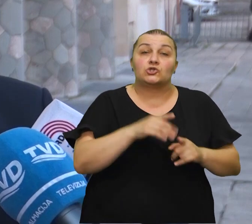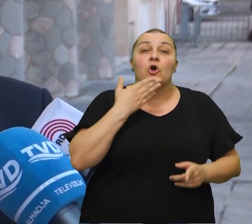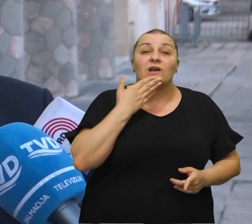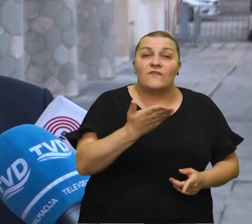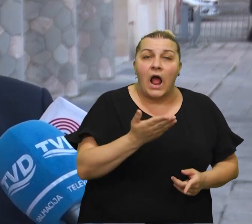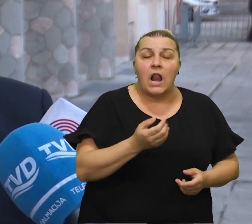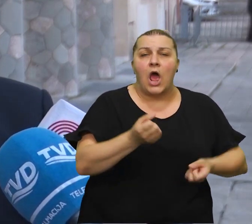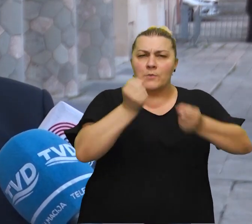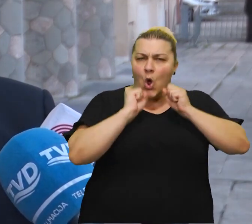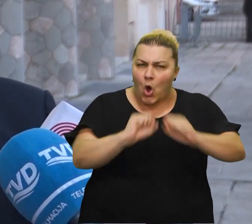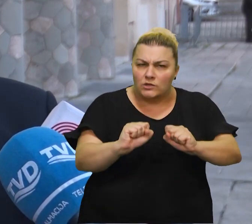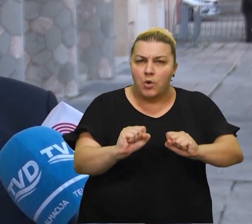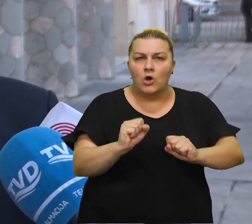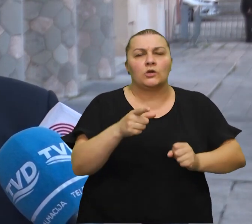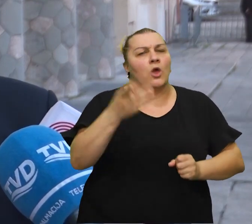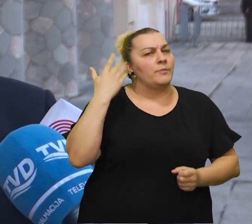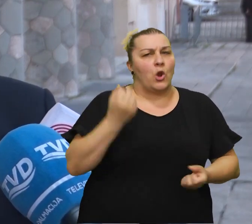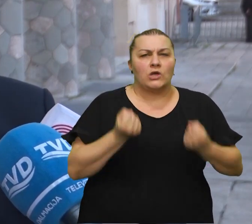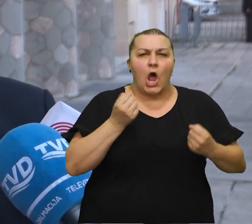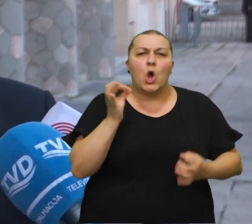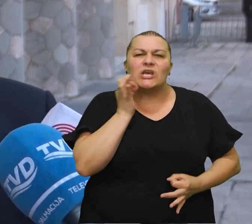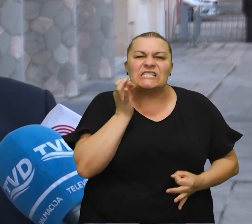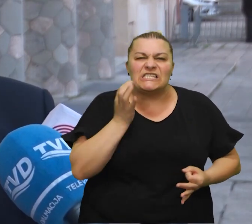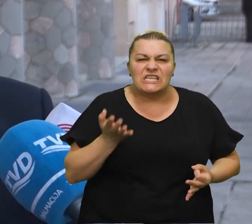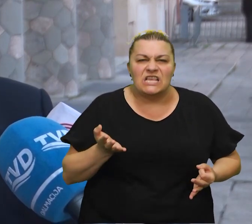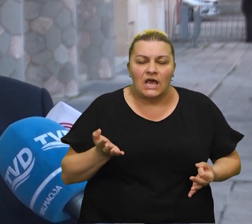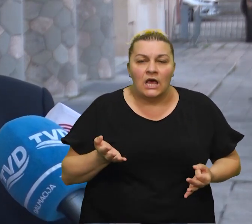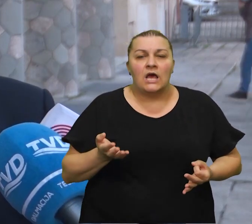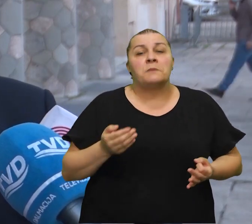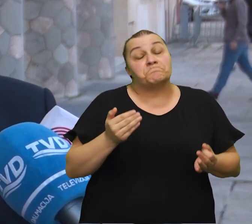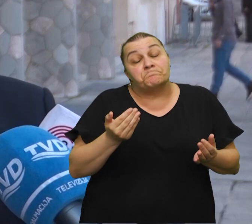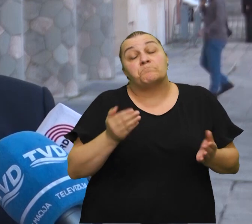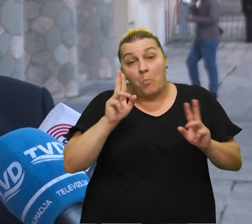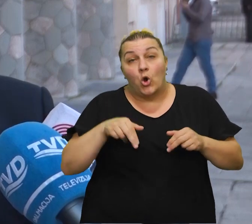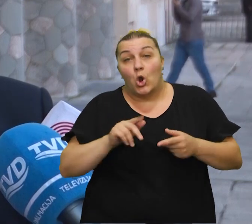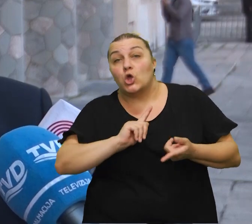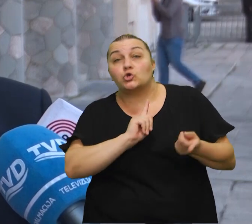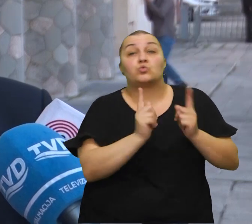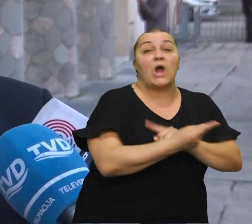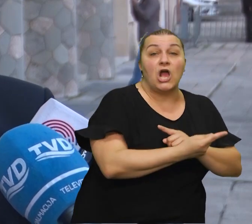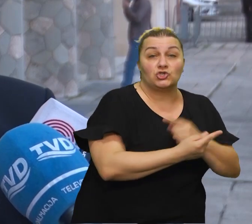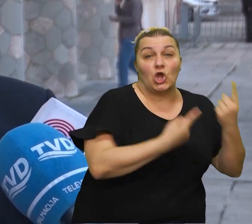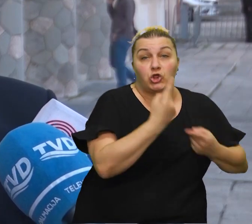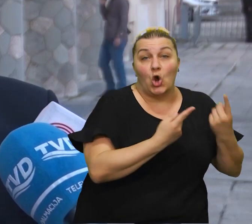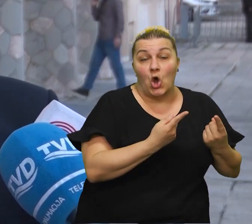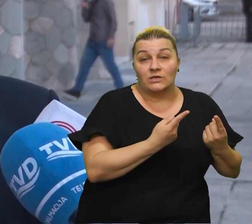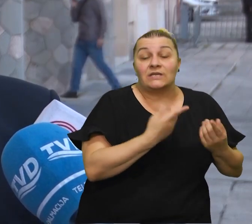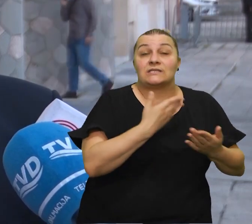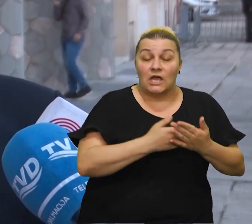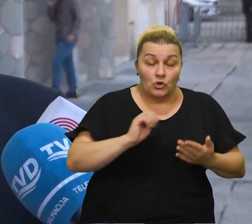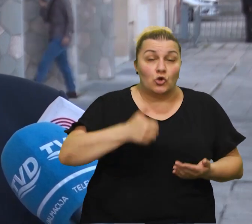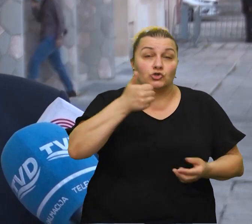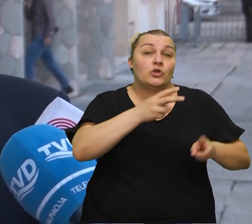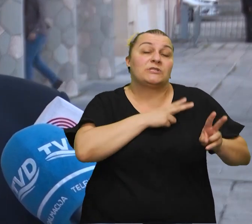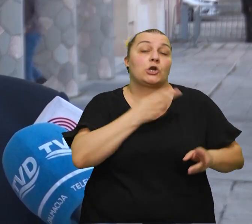na pruženom otporu, a bilo je jako riskantno. Znate sami da je moglo krenuti i u nekom drugom smjeru. Zbog toga od